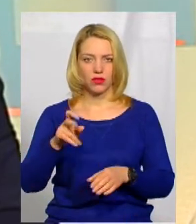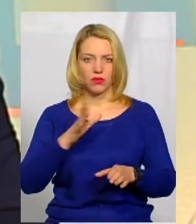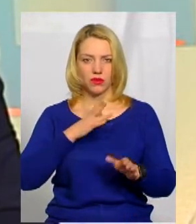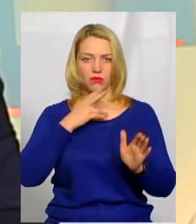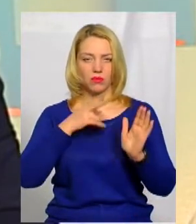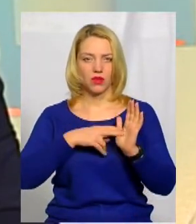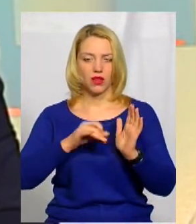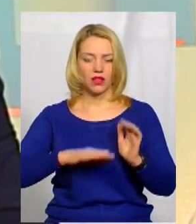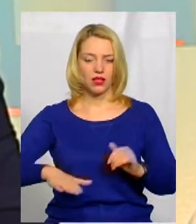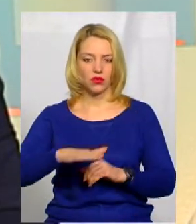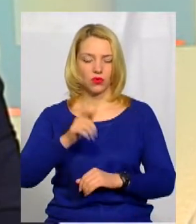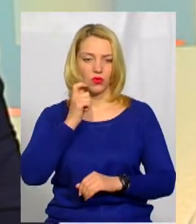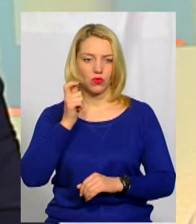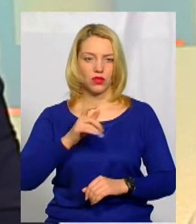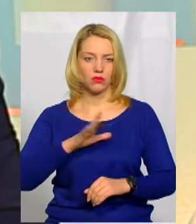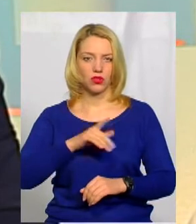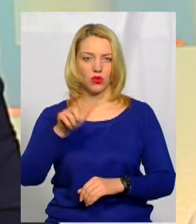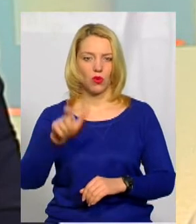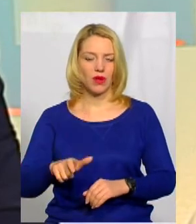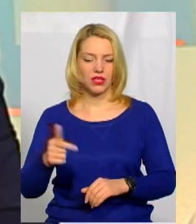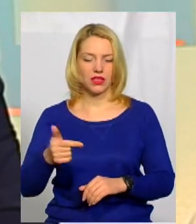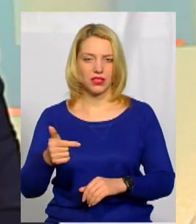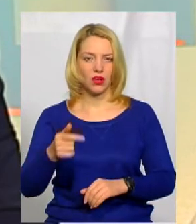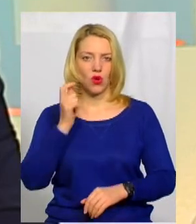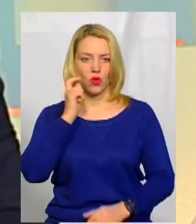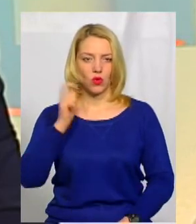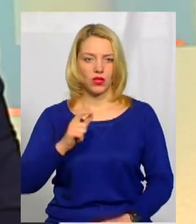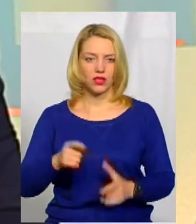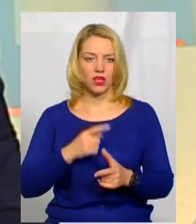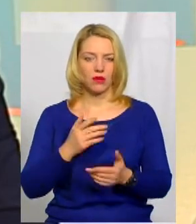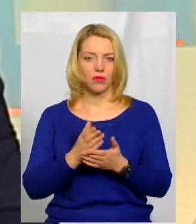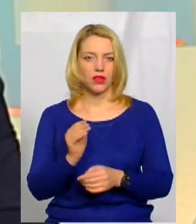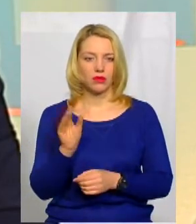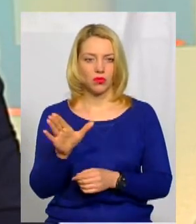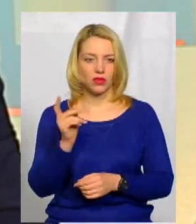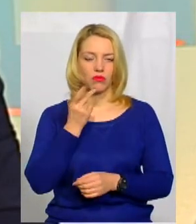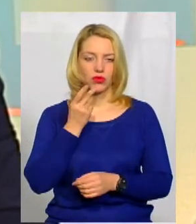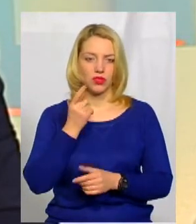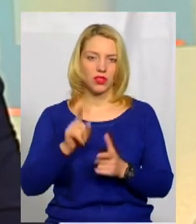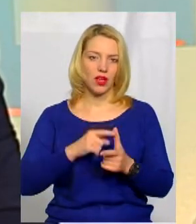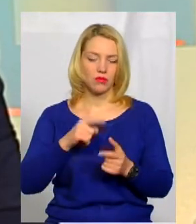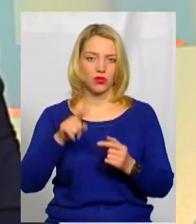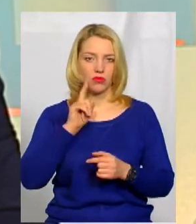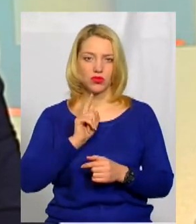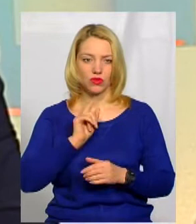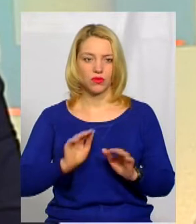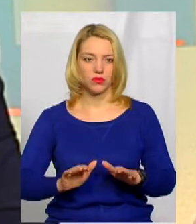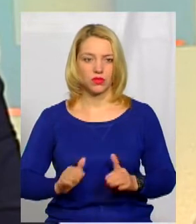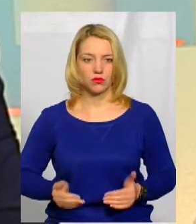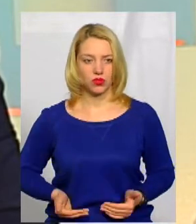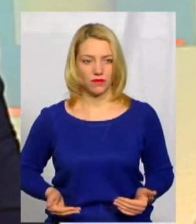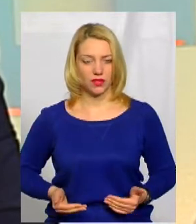України. І бути громадянином України або мати посвідку на постійне або тимчасове місце проживання.